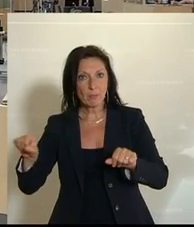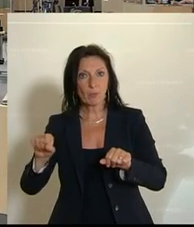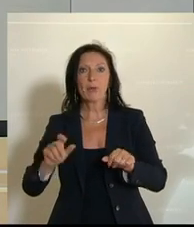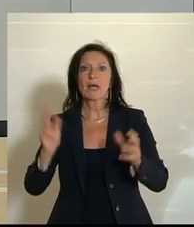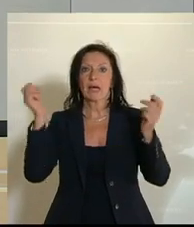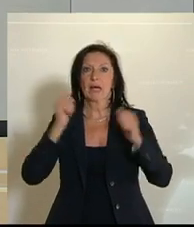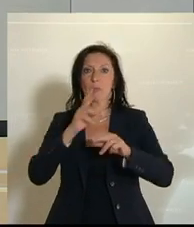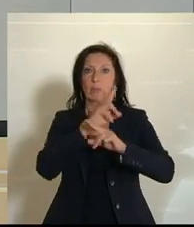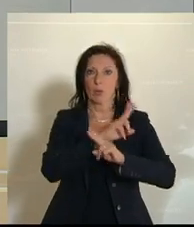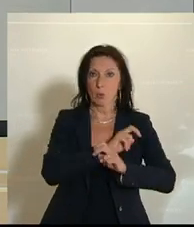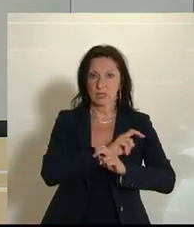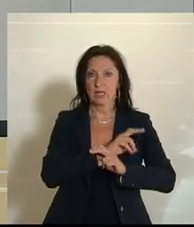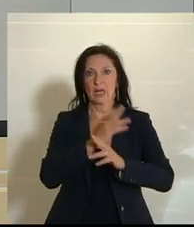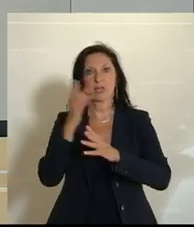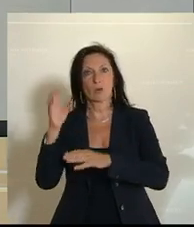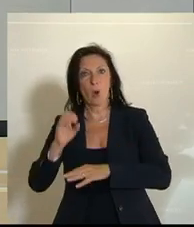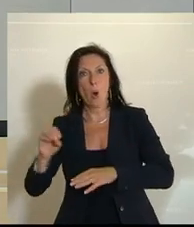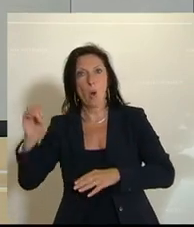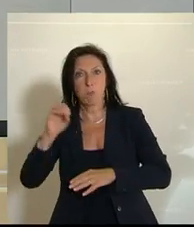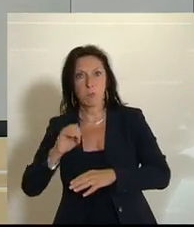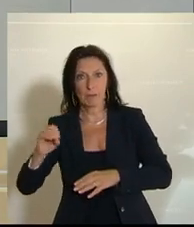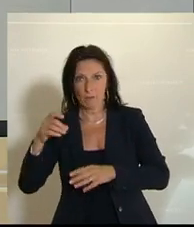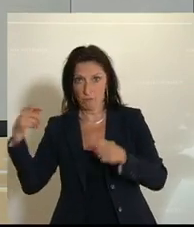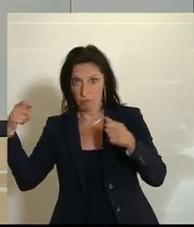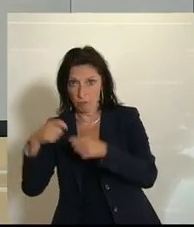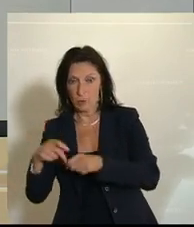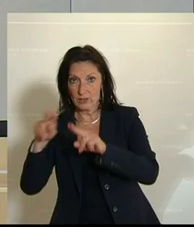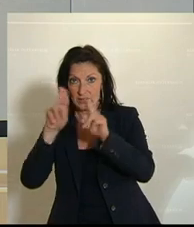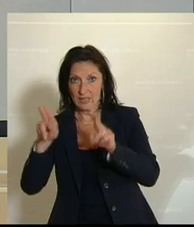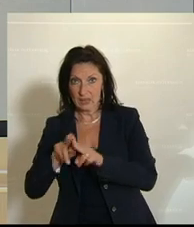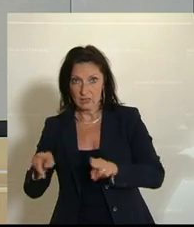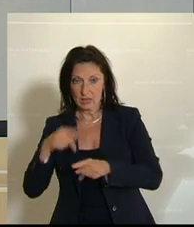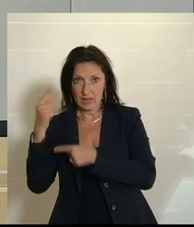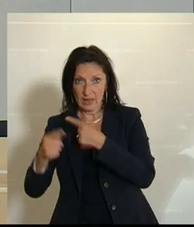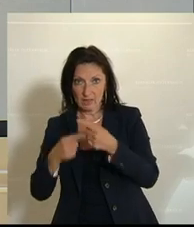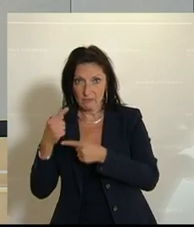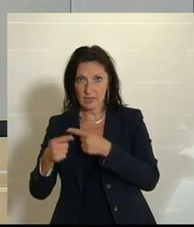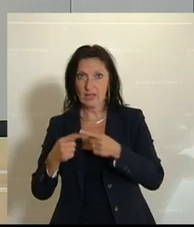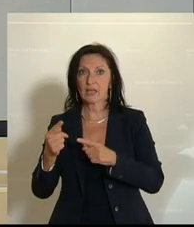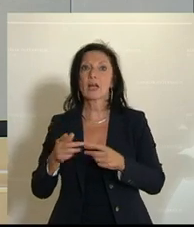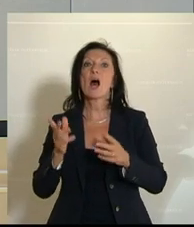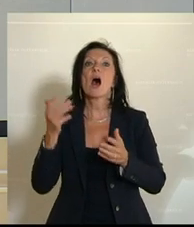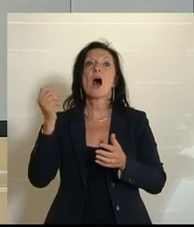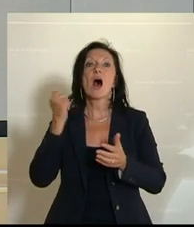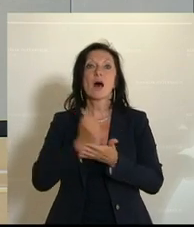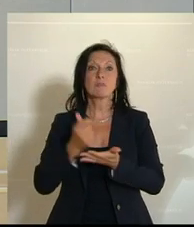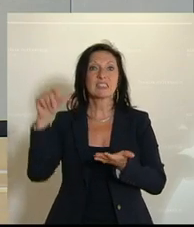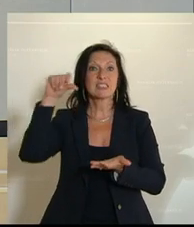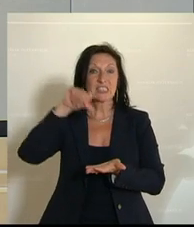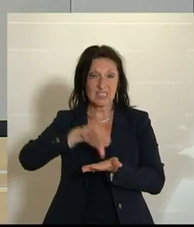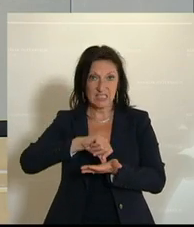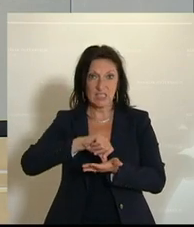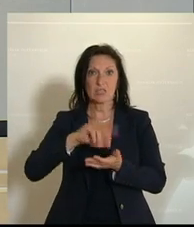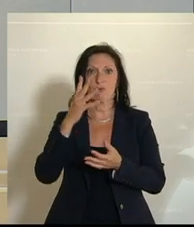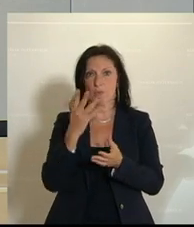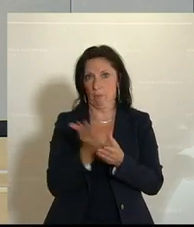der Republik Österreich und dem OPEC-Fonds für internationale Entwicklung über den Amtssitz des Fonds in 5